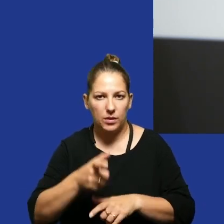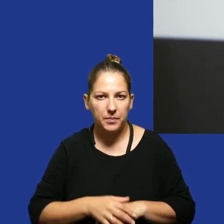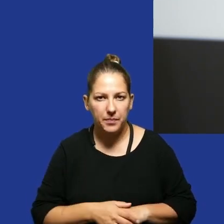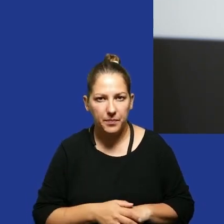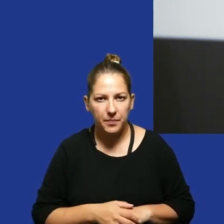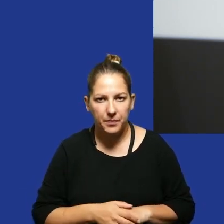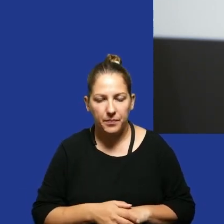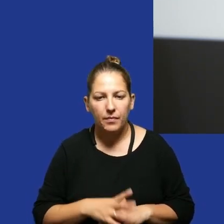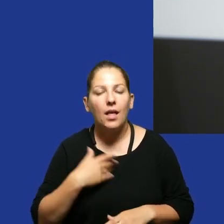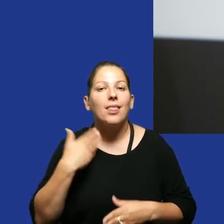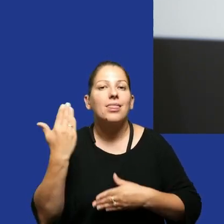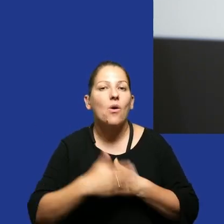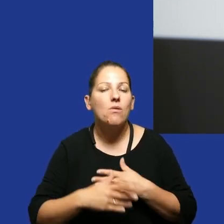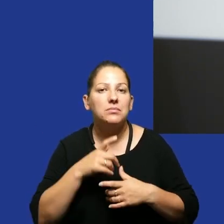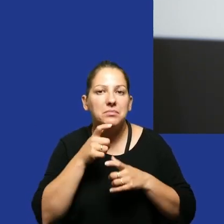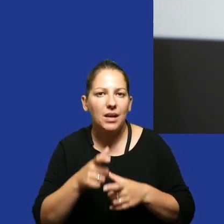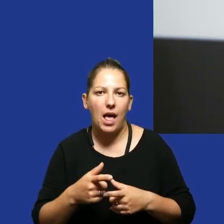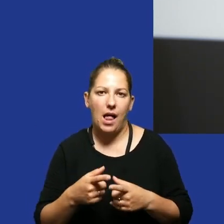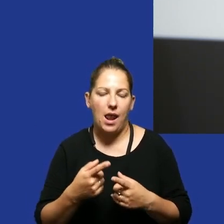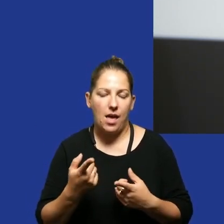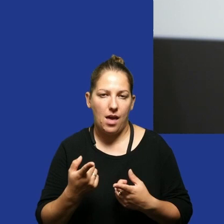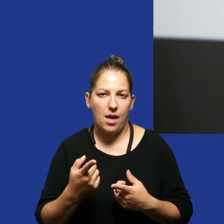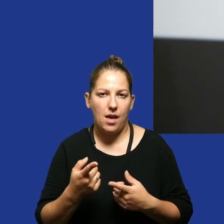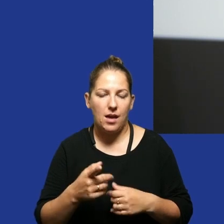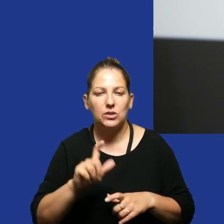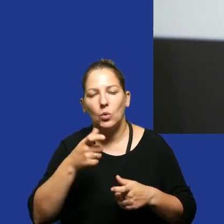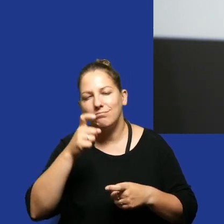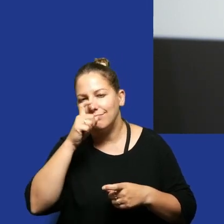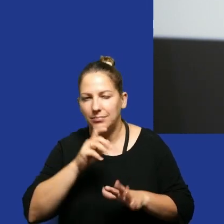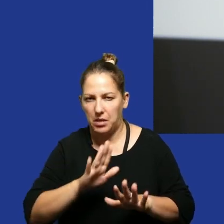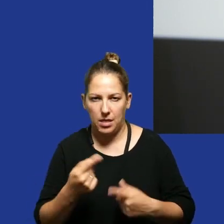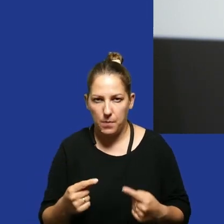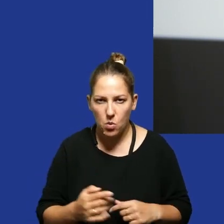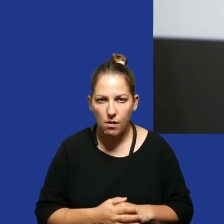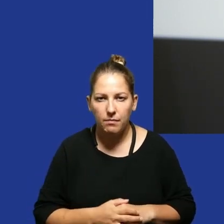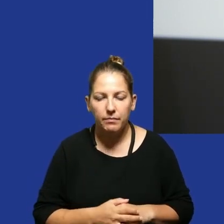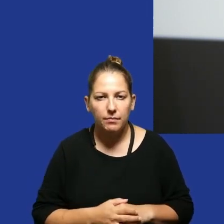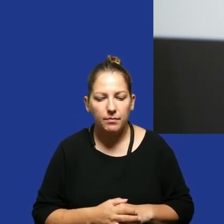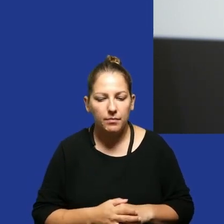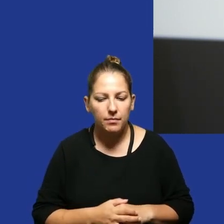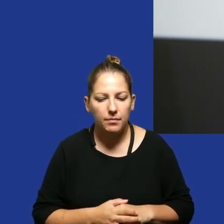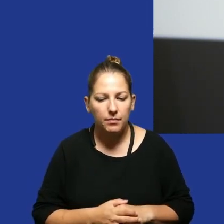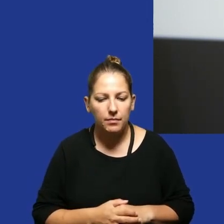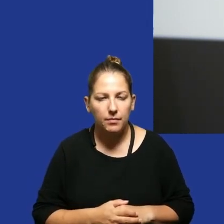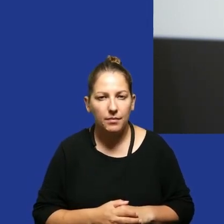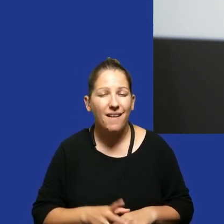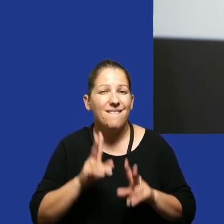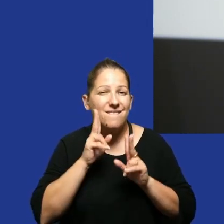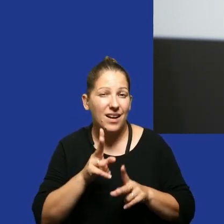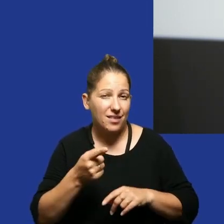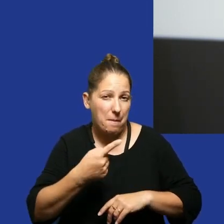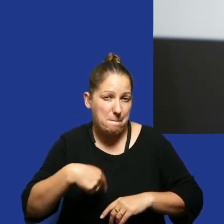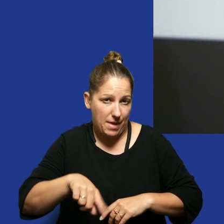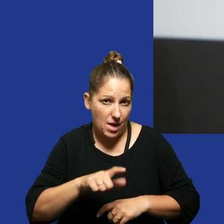ja jeszcze nie chciałem tak dodać na koniec że nie było że samo zło się dzieje i tak dalej znaczy faktem jest że my